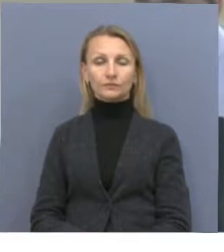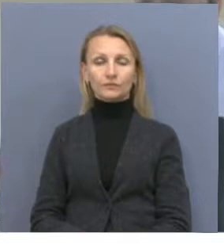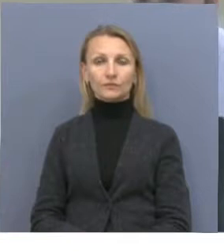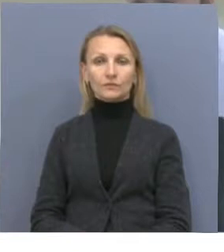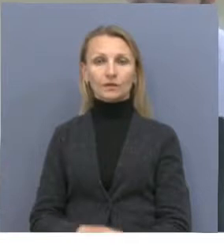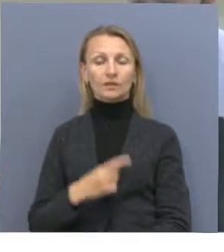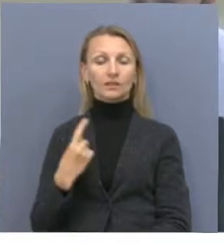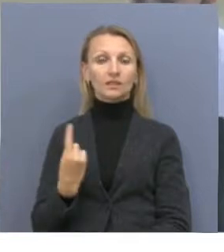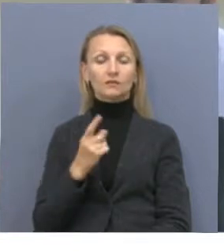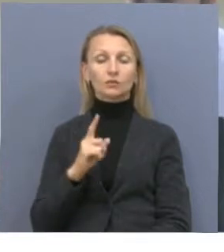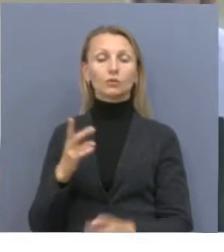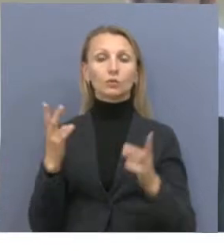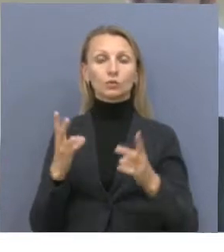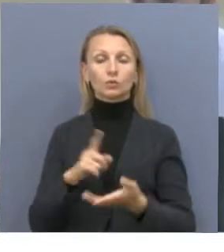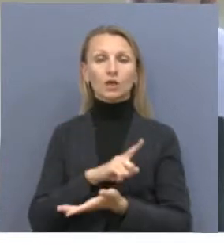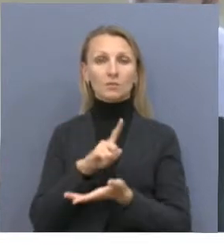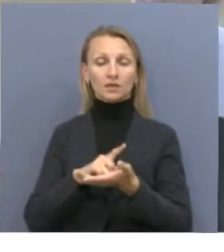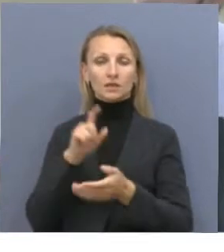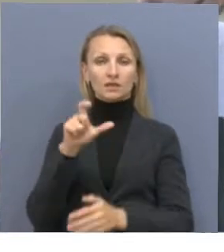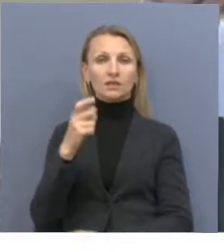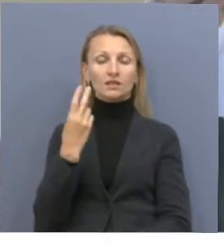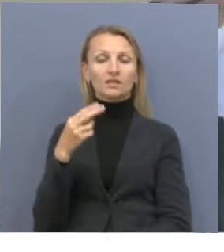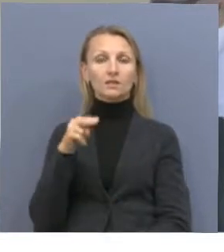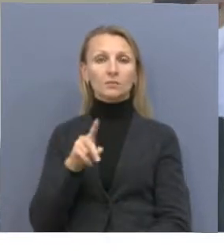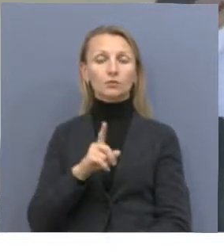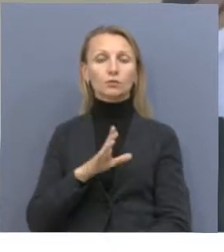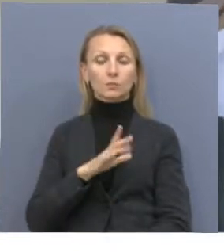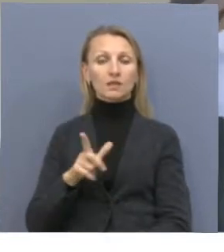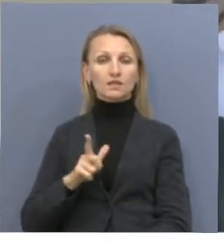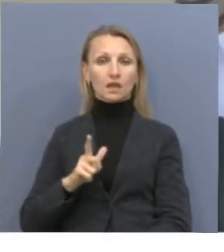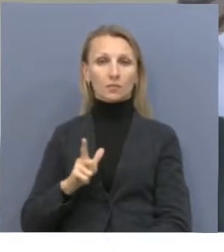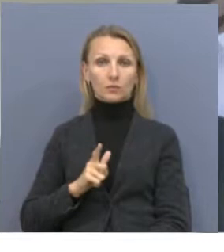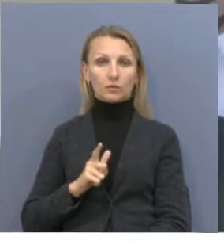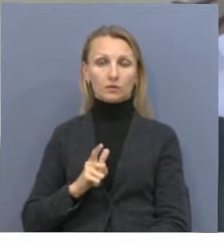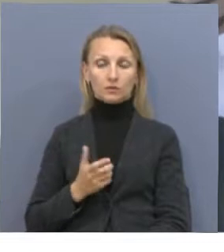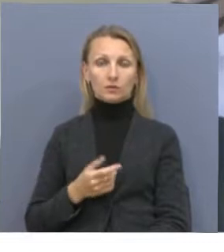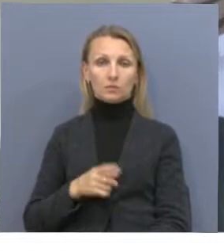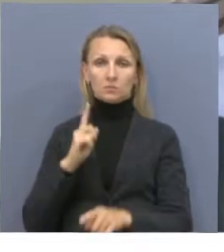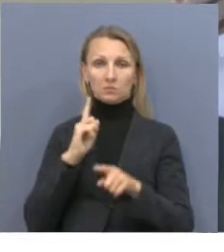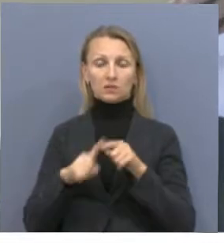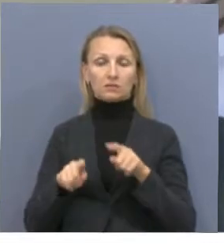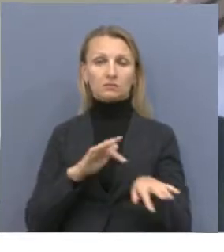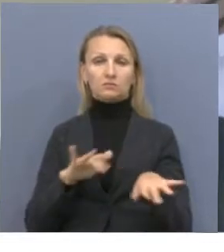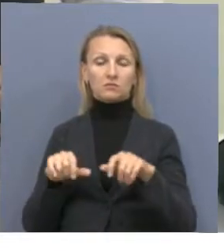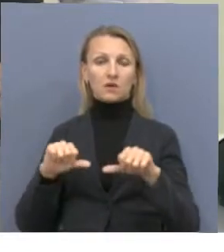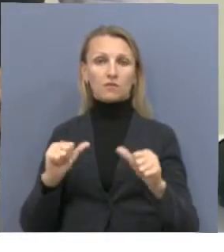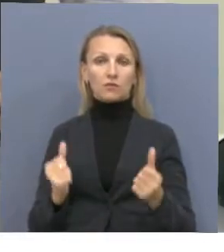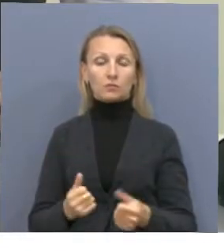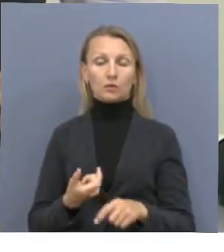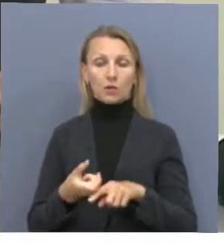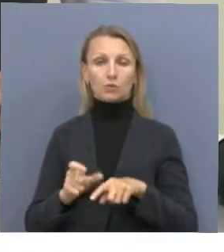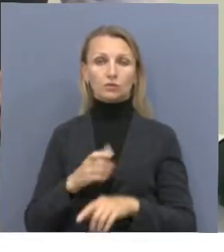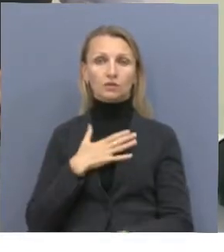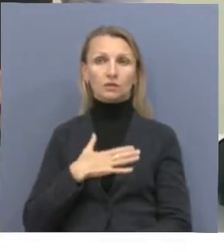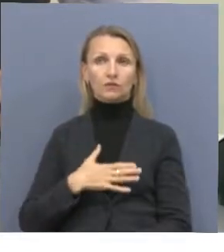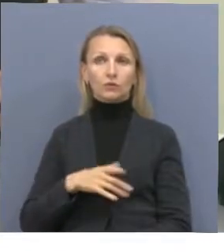Единственное, что вот это нужно обязательно ЦП при себе иметь, потому что хорошо, что он у был с собой, и буквально это заняло пару минут. Очень довольна. Чтобы